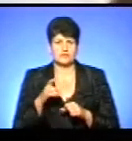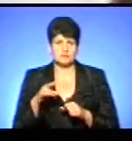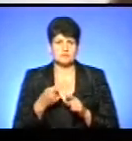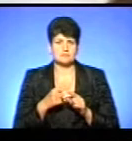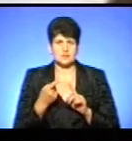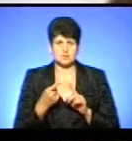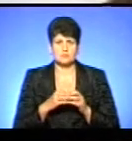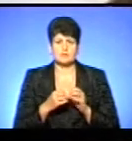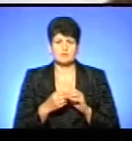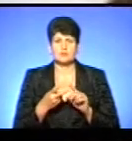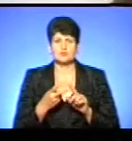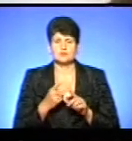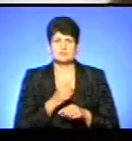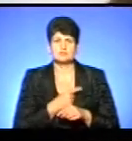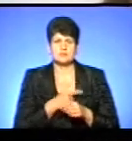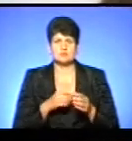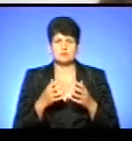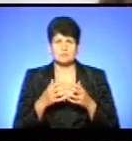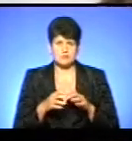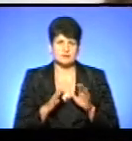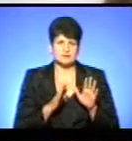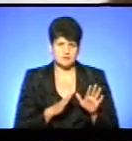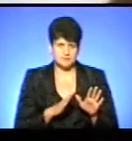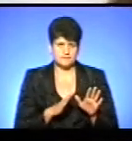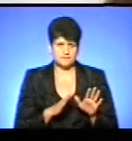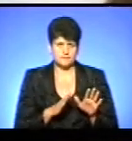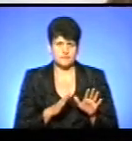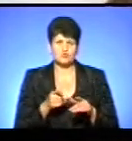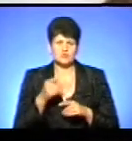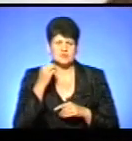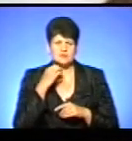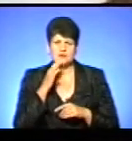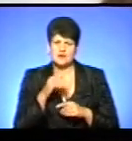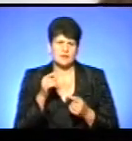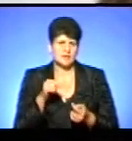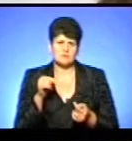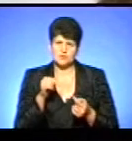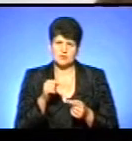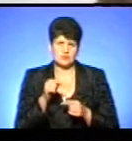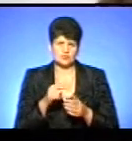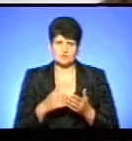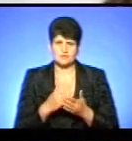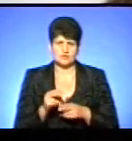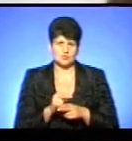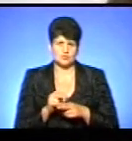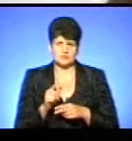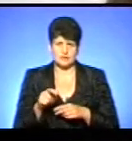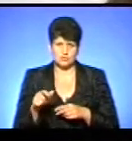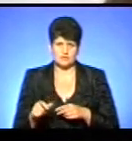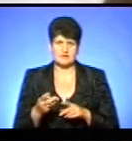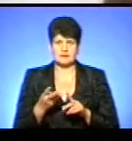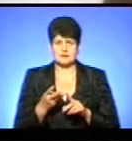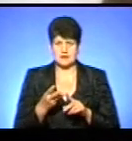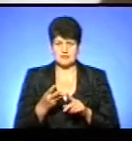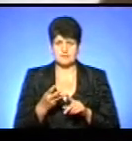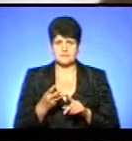проблема. Друга проблема – це медичне обладнання, само собою. Воно є застаріле, воно непідходяще для того, щоб якісно лікувати людей. Ну,